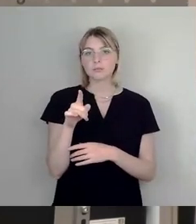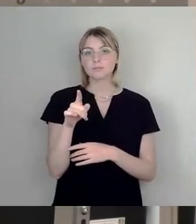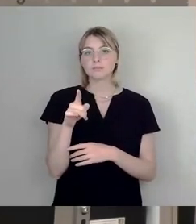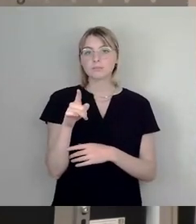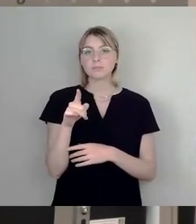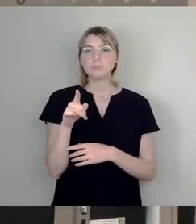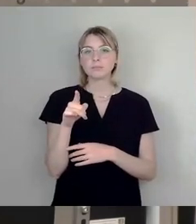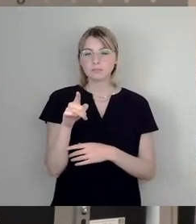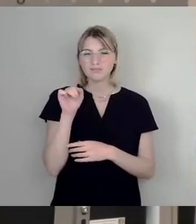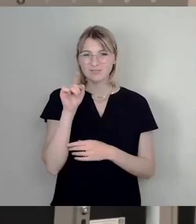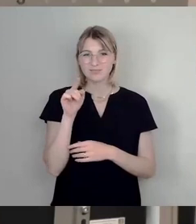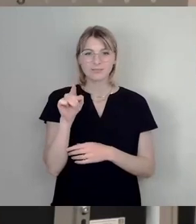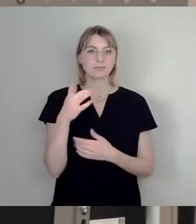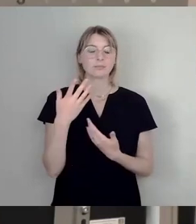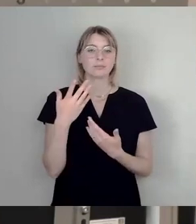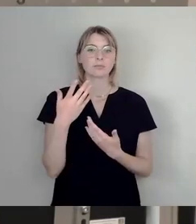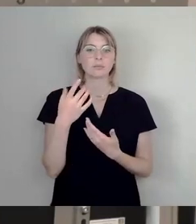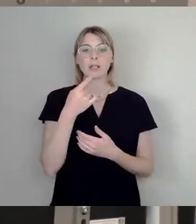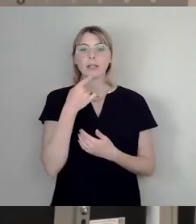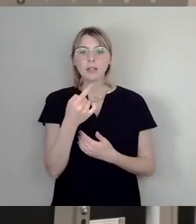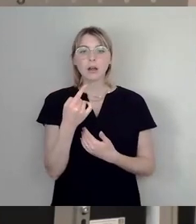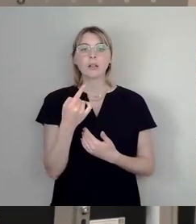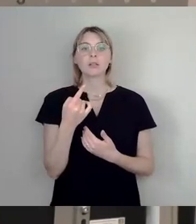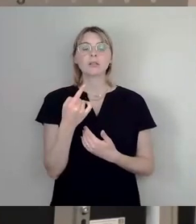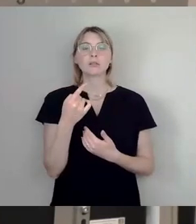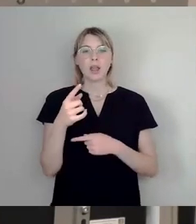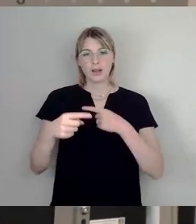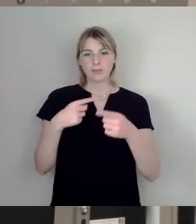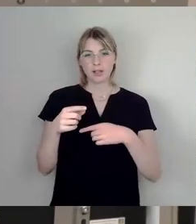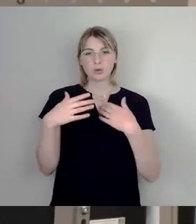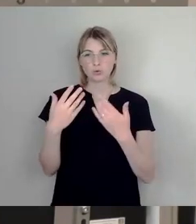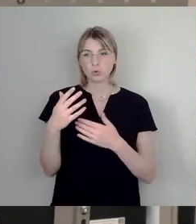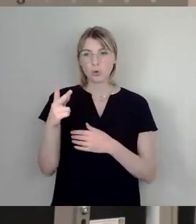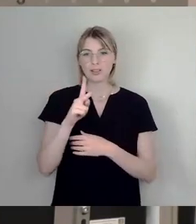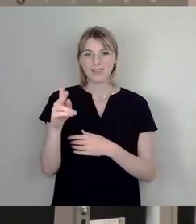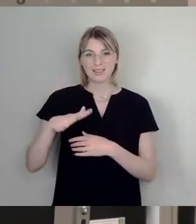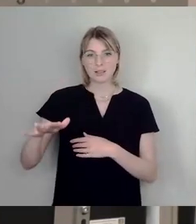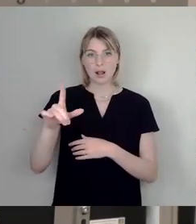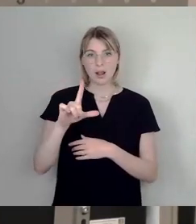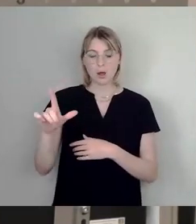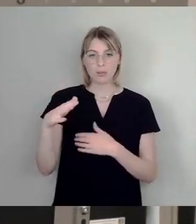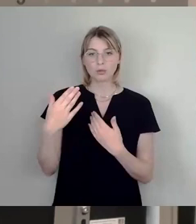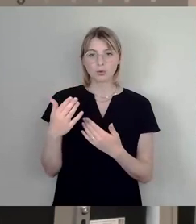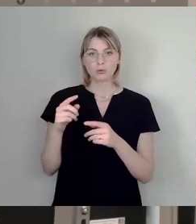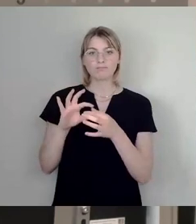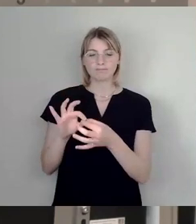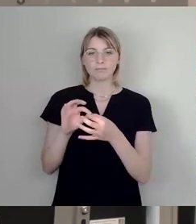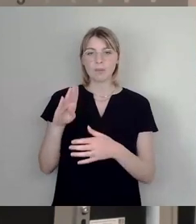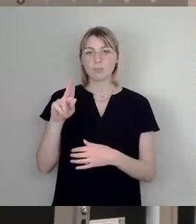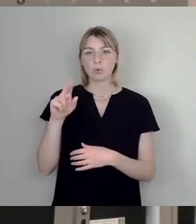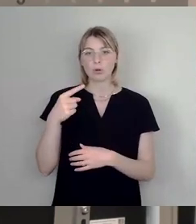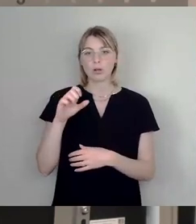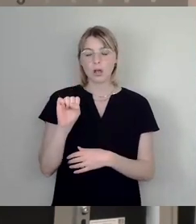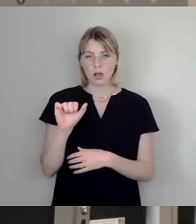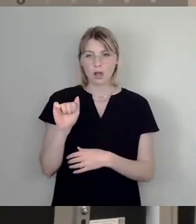diesen Zungenschlag gehabt, dass die Entwicklung der Badestelle, am Kiessee-Leupen im Einklang mit der BUGA 2033 erst erfolgen soll. Und ich